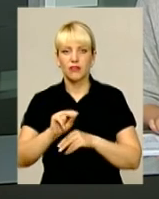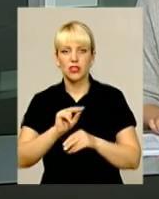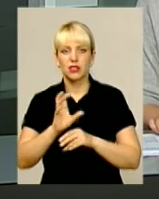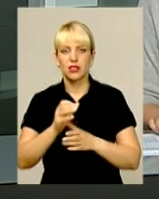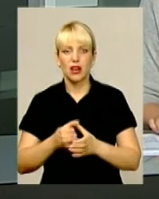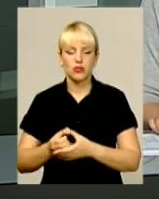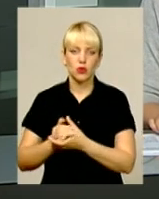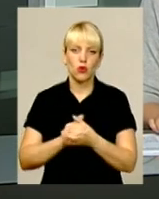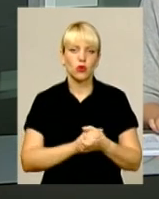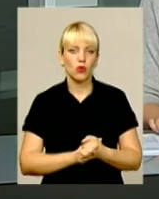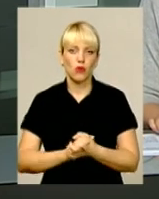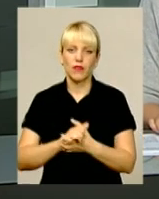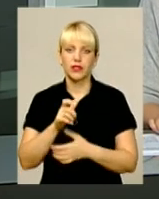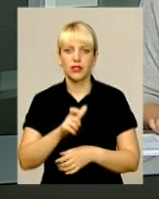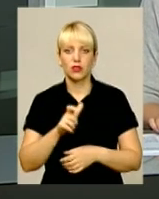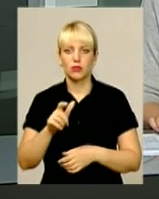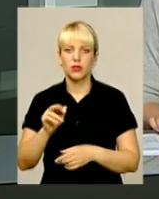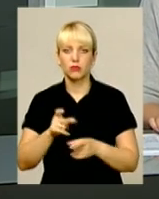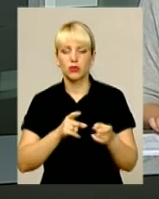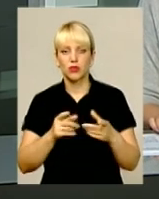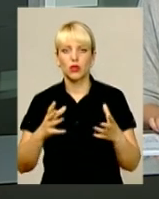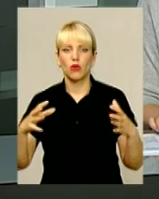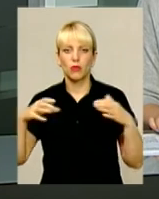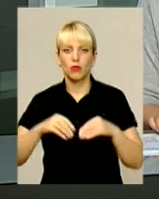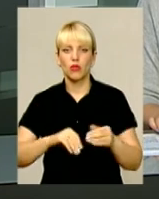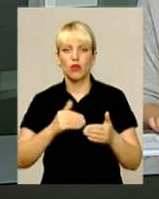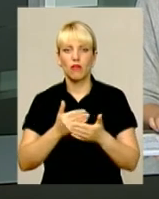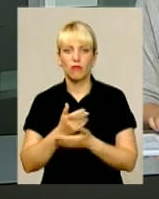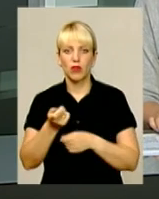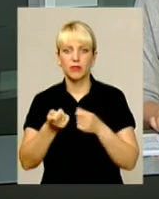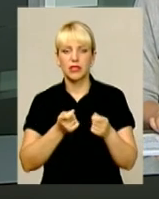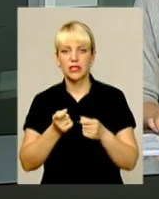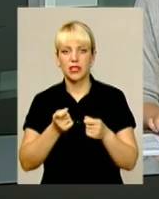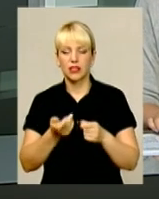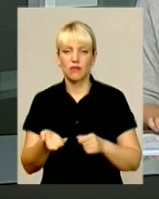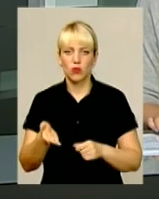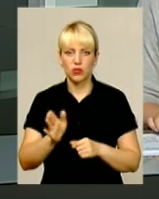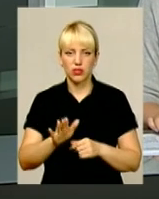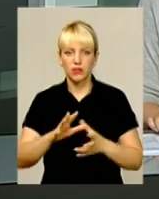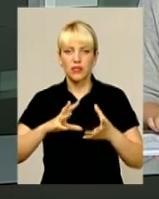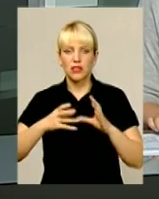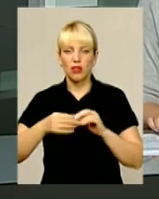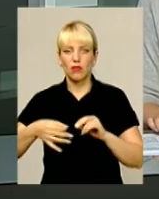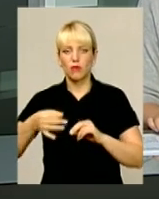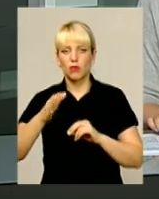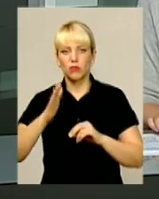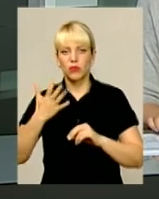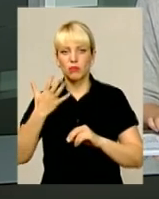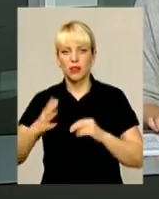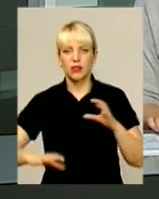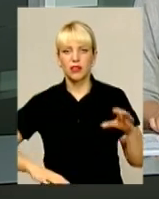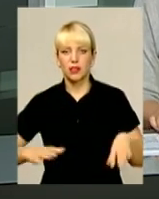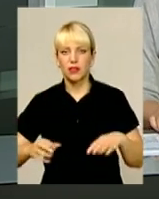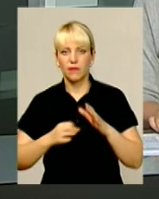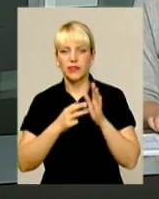громаду і підготувати її до об'єднання в нову адміністративну територіальну одиницю. Усього в області відбудеться 5 тренінгів –